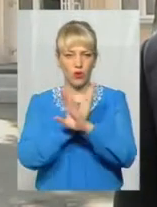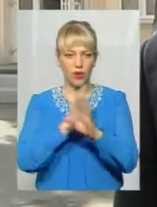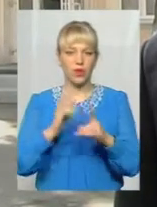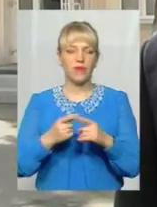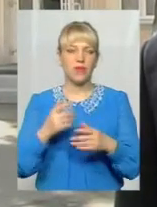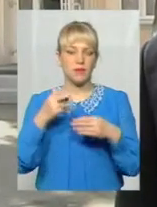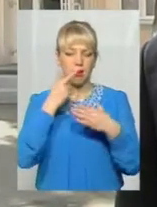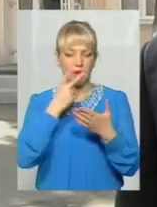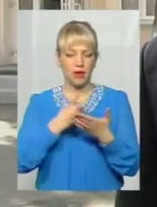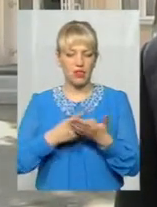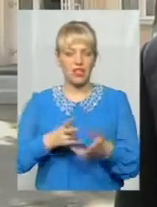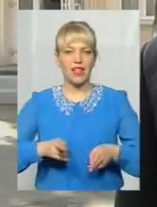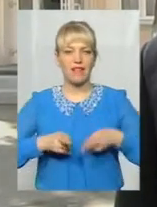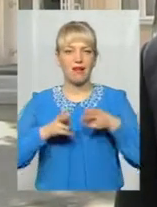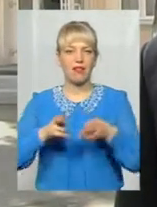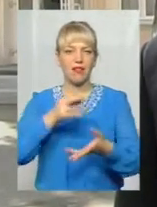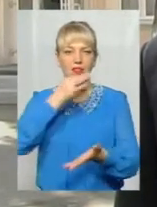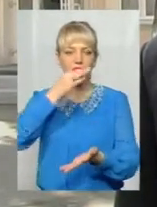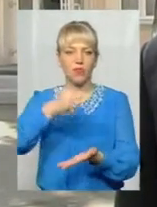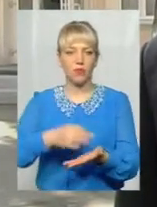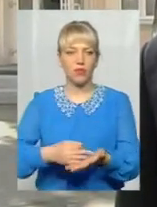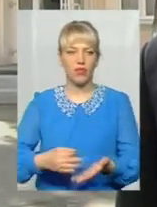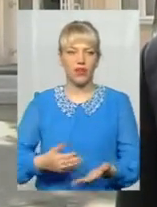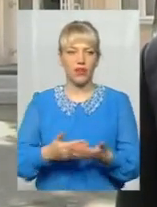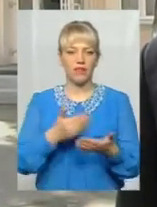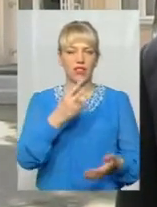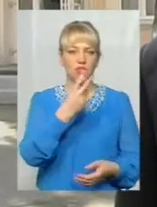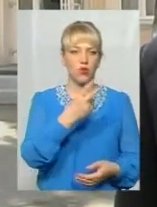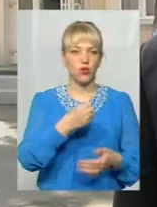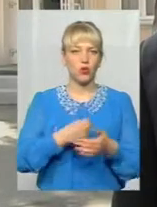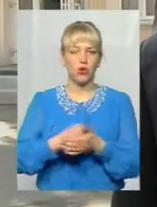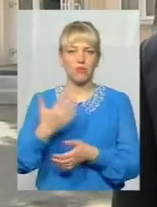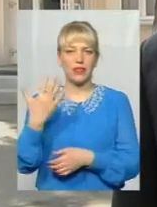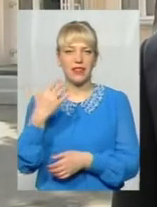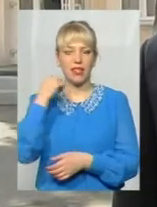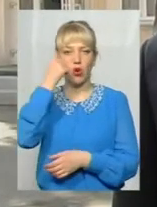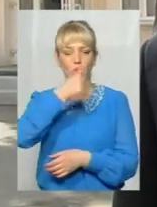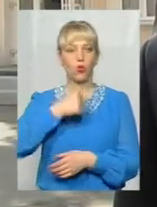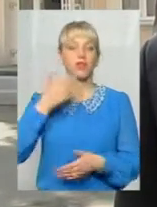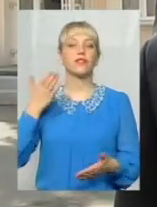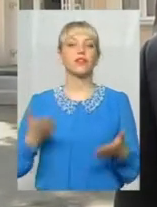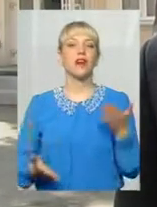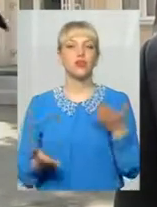кримінальна відповідальність від 2 до 5 років. Якщо